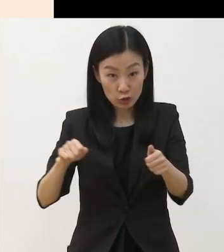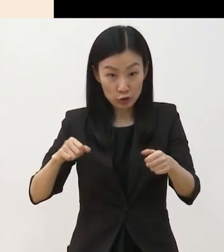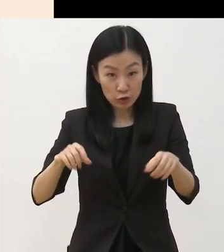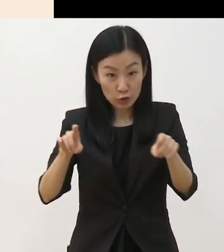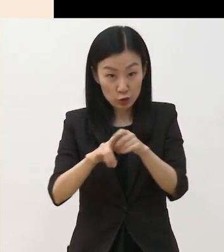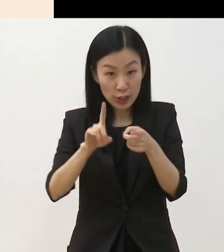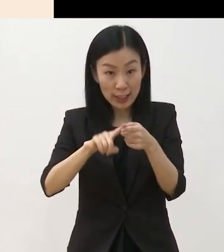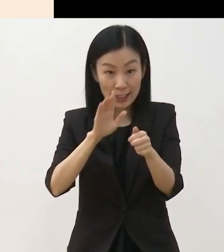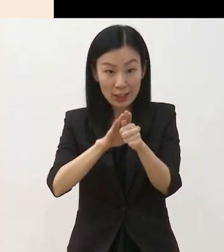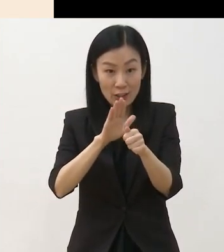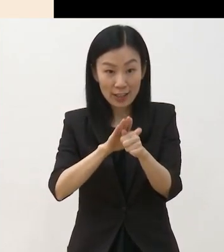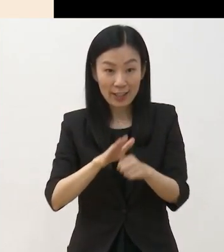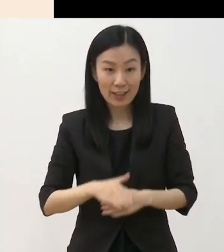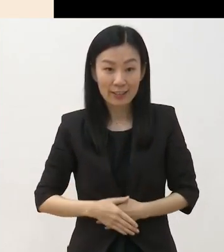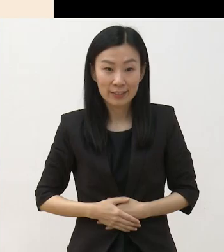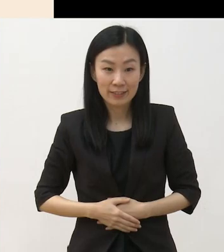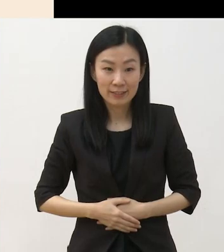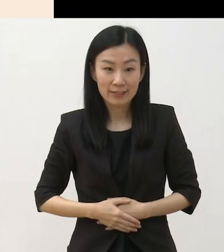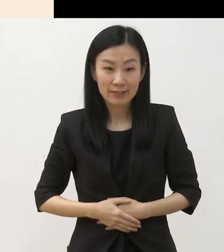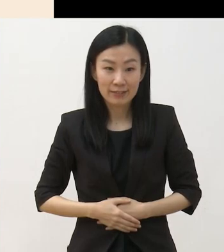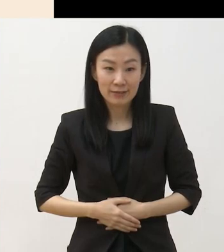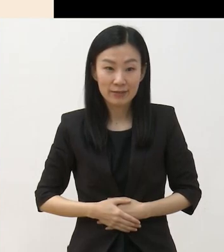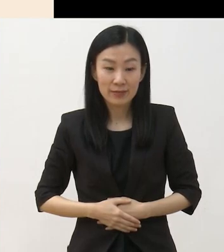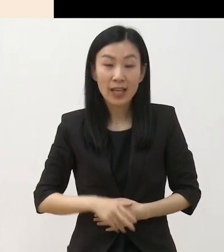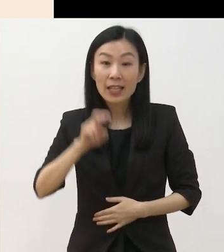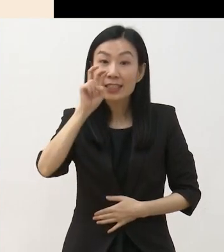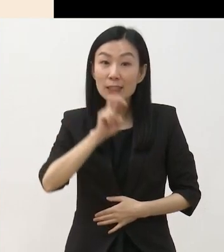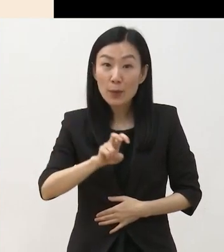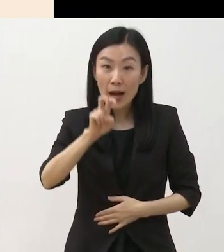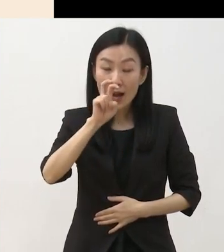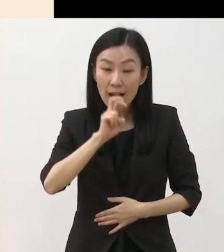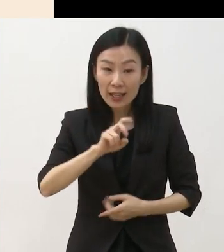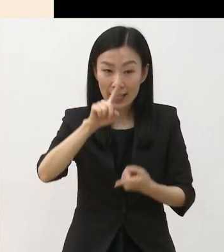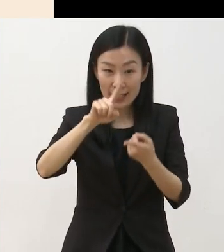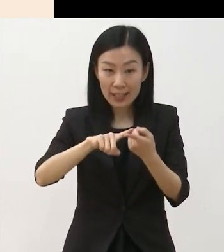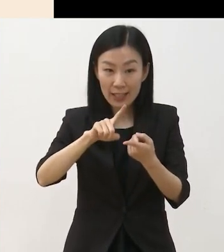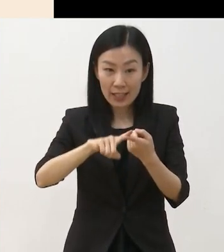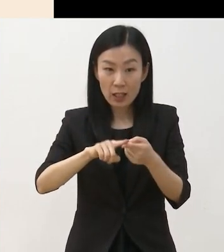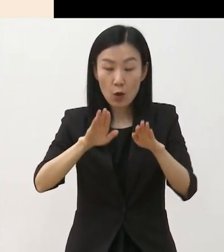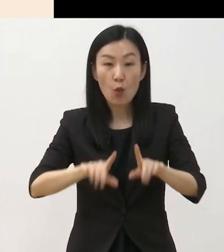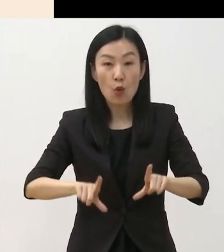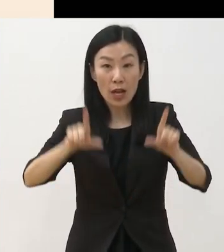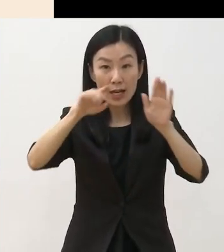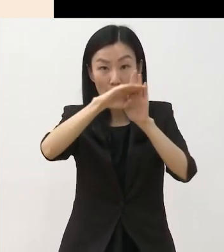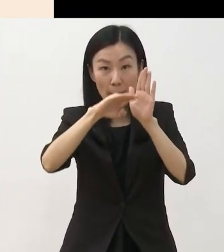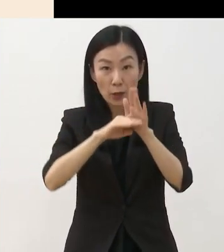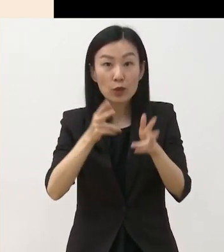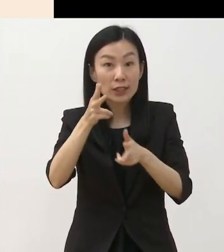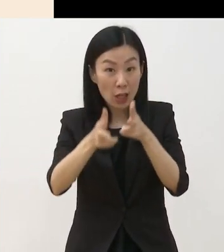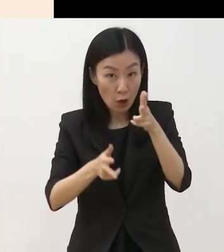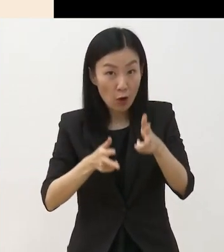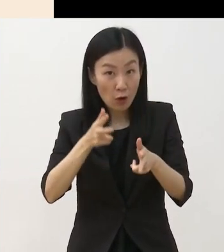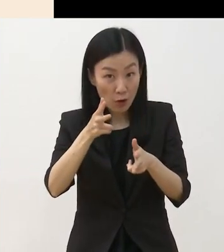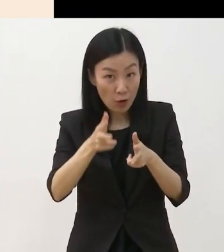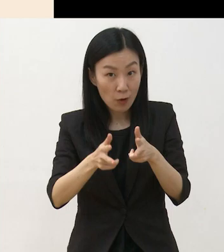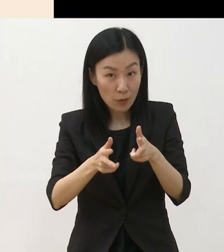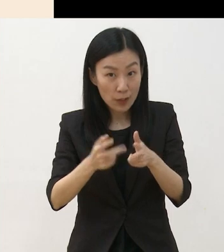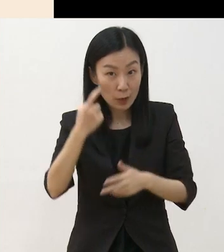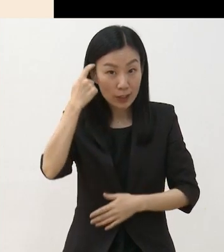재연지원 사업으로서 음악 분야의 원래의 레파토리 사업이라고 생각하시면